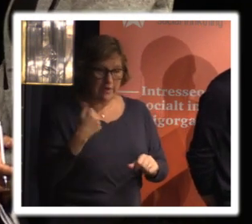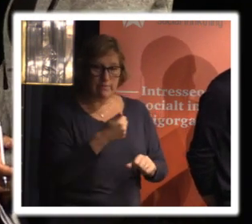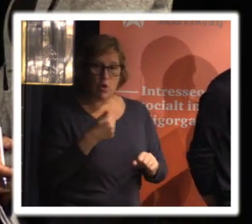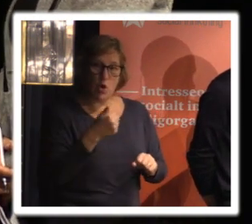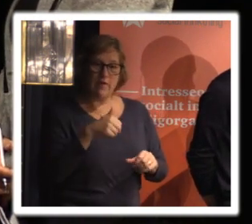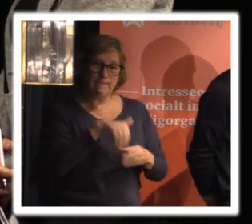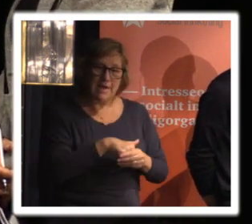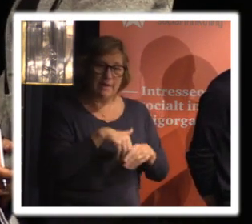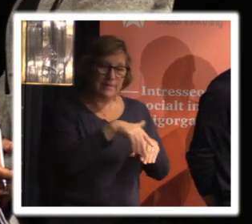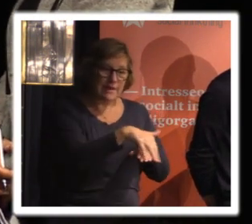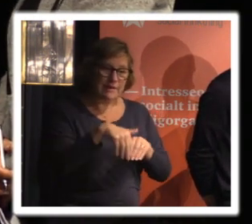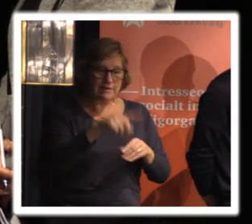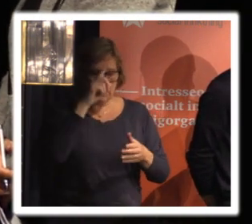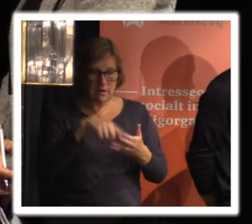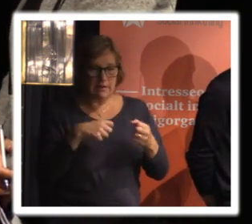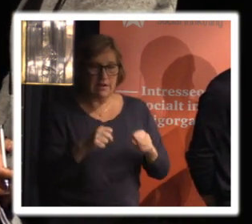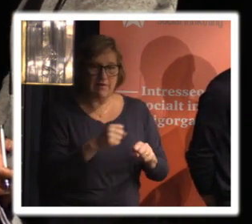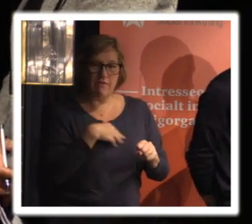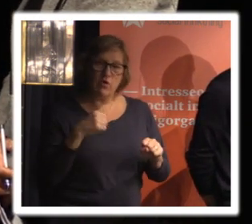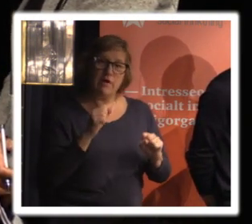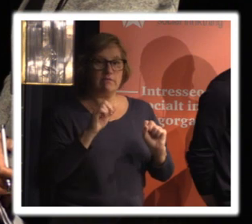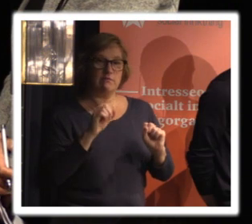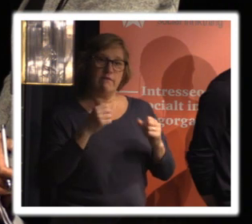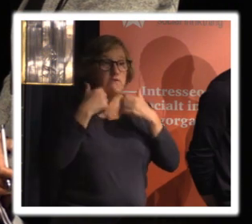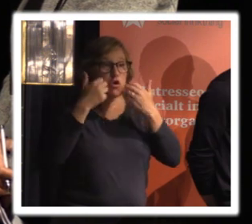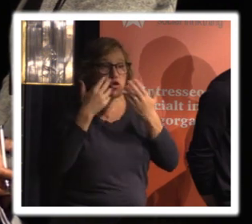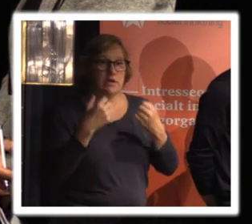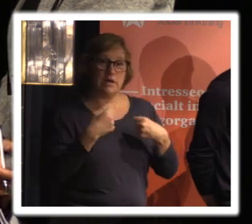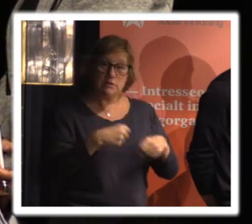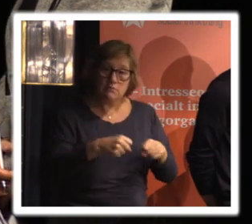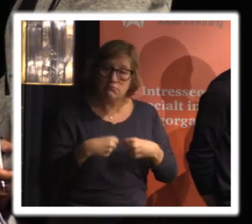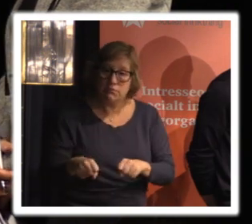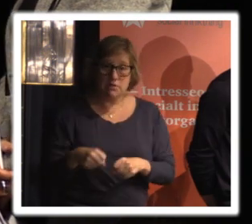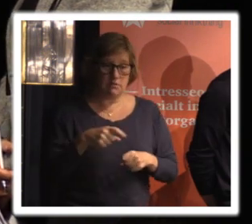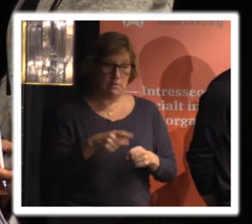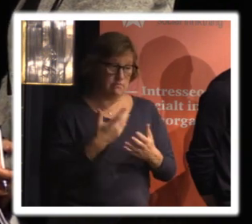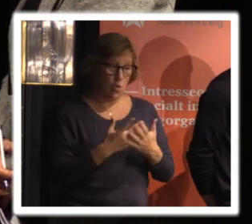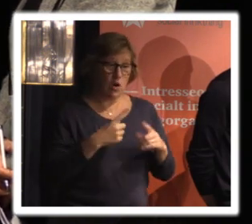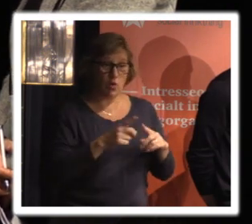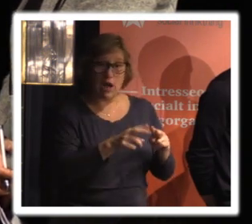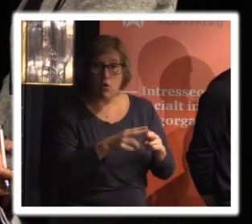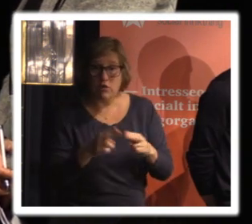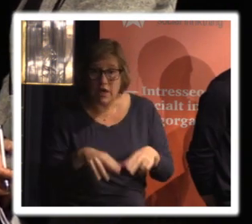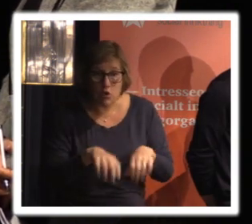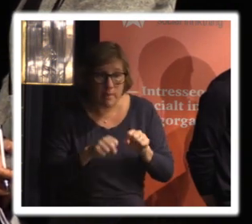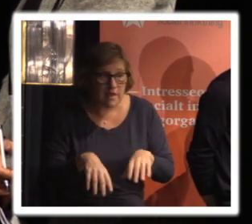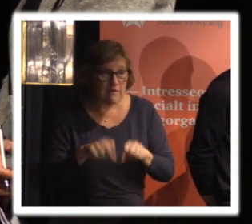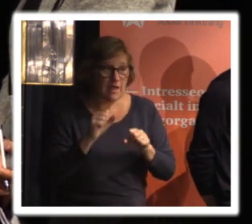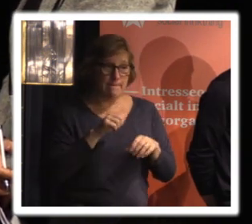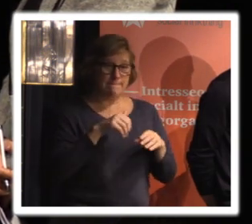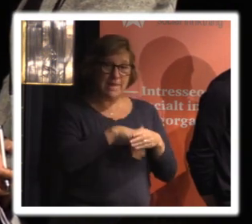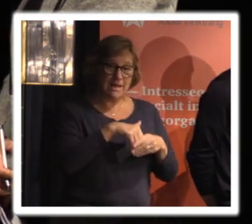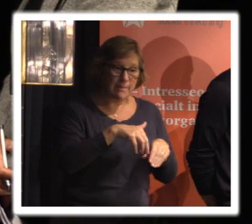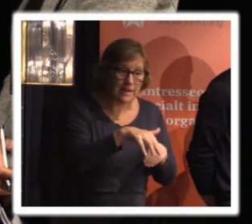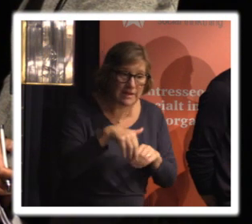kunna bara bedriva den vanliga verksamheten som innehåller ganska många personuppgifter och kontaktuppgifter och så vidare för att ja men ordna träningar i